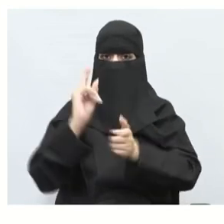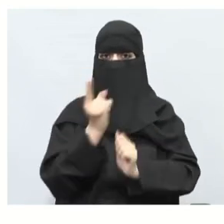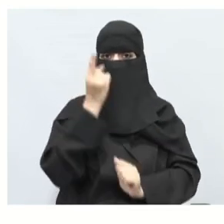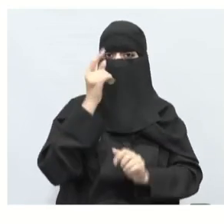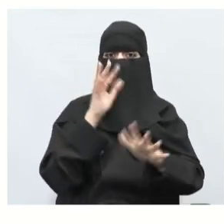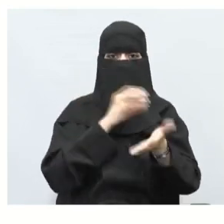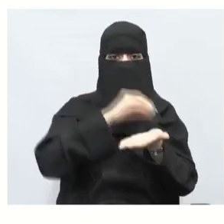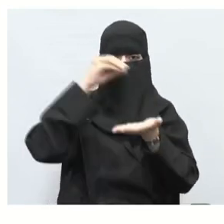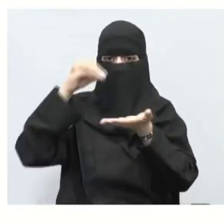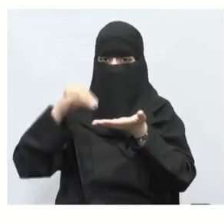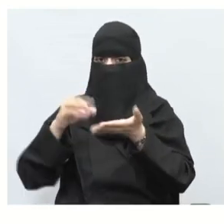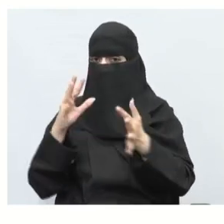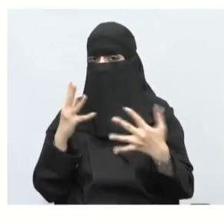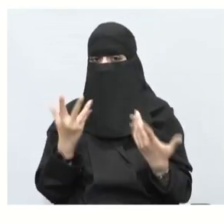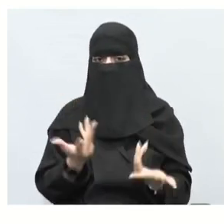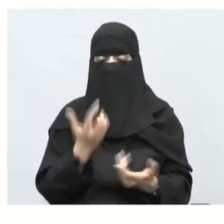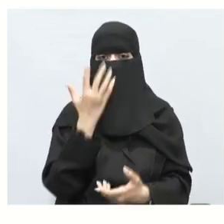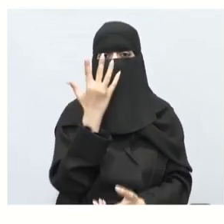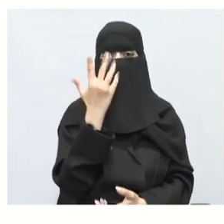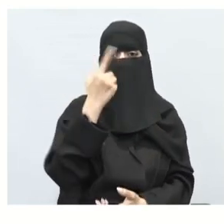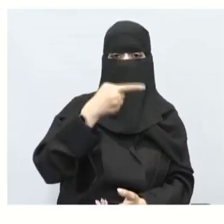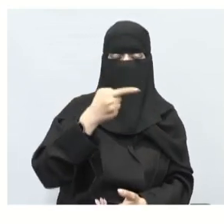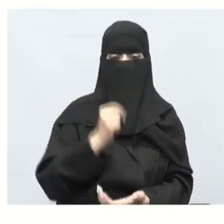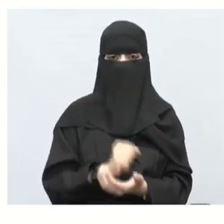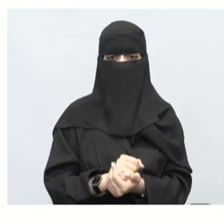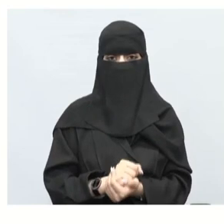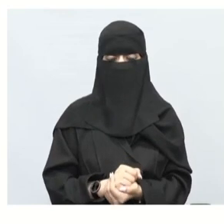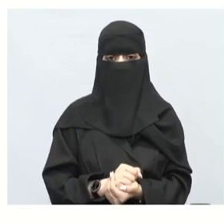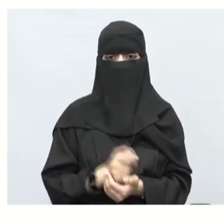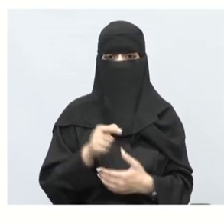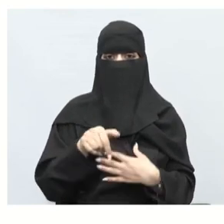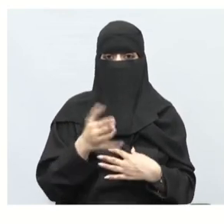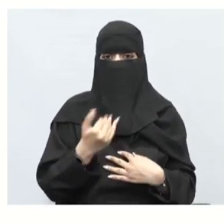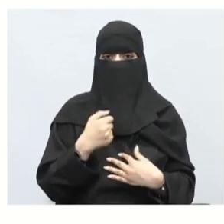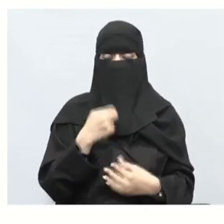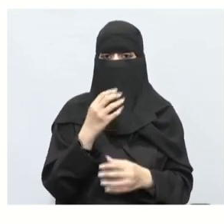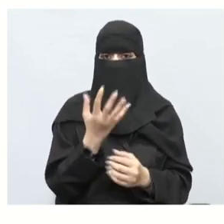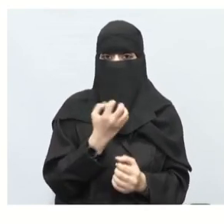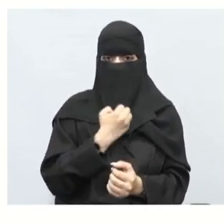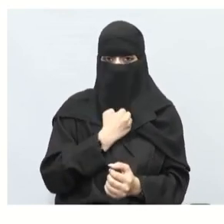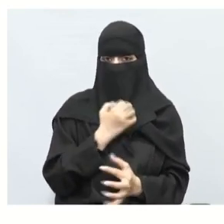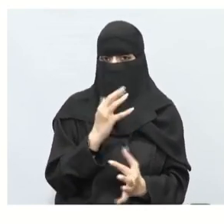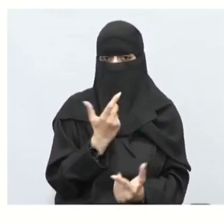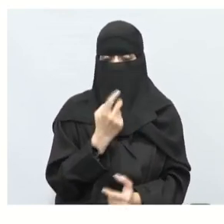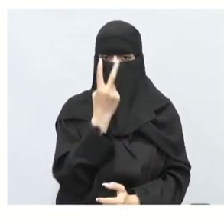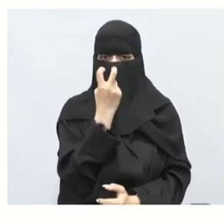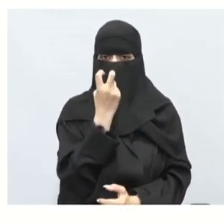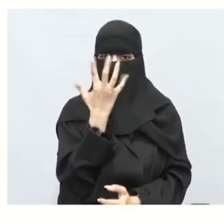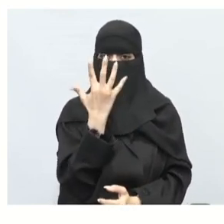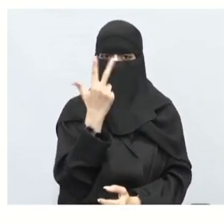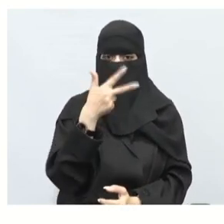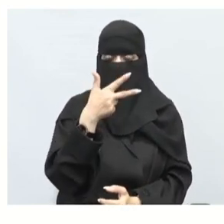قفص الواحد خمسة عشر طيب أنا معي مئتان وخمسة وثمانون ماذا